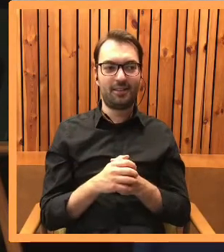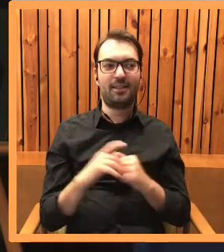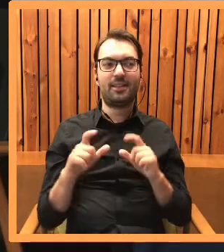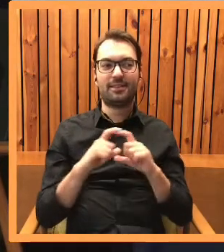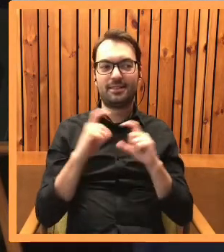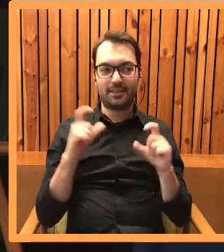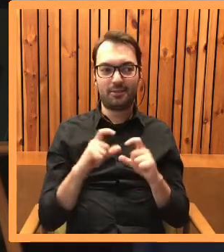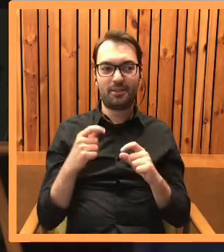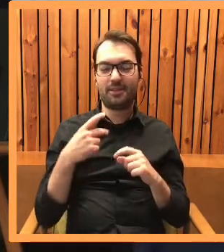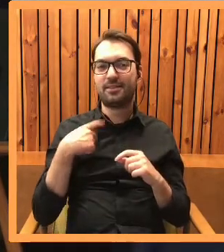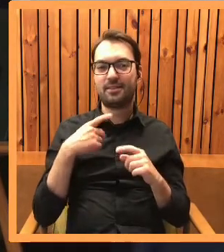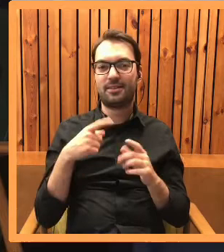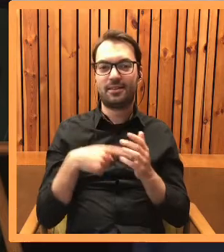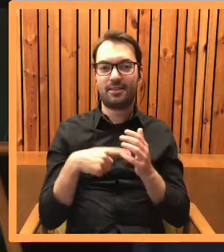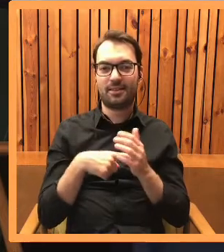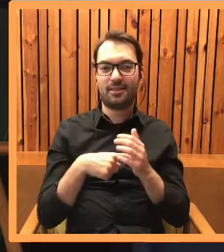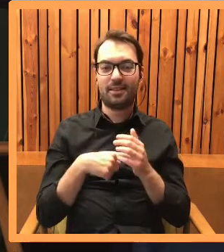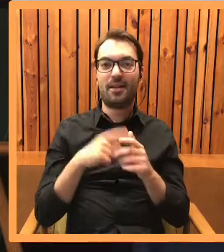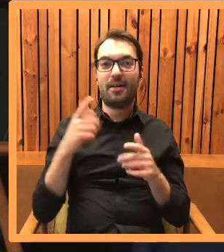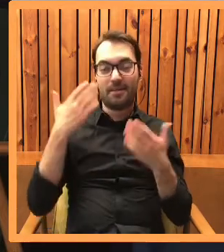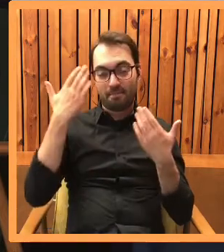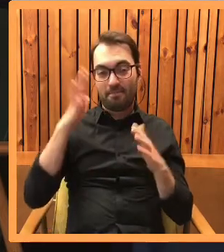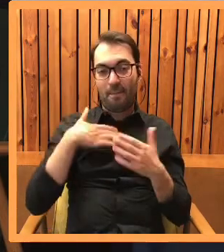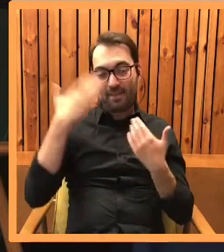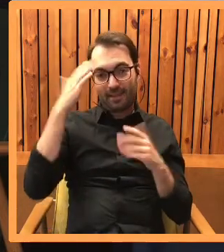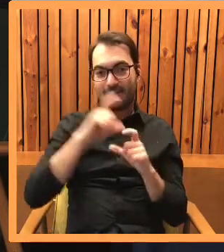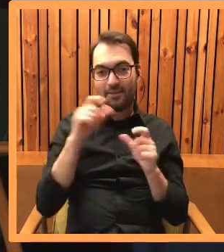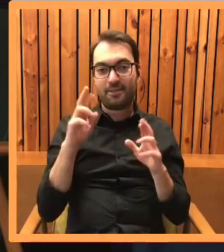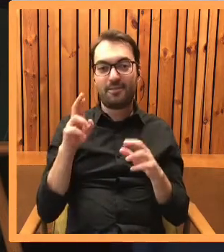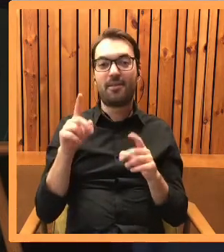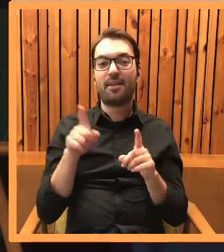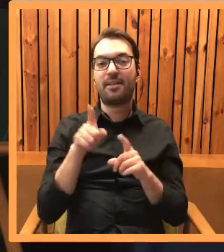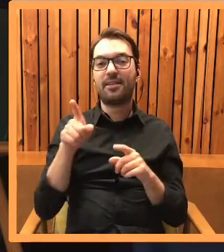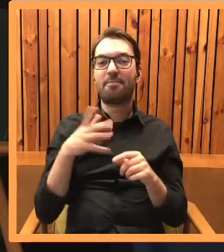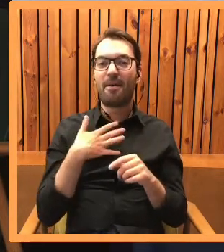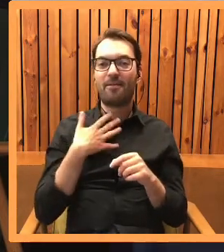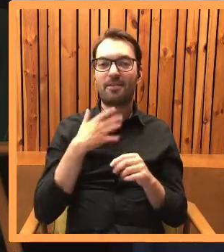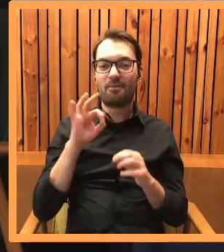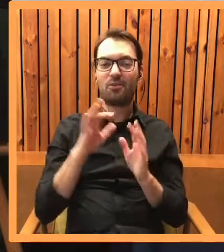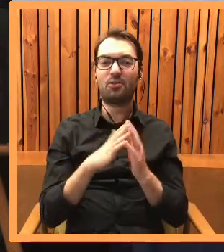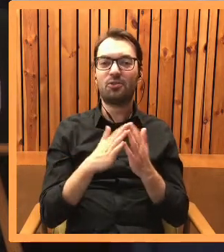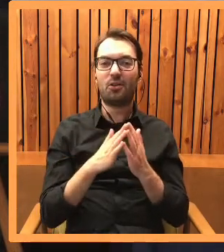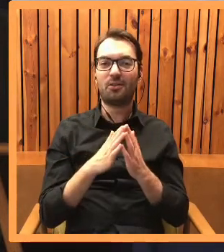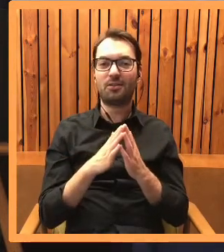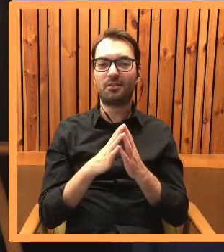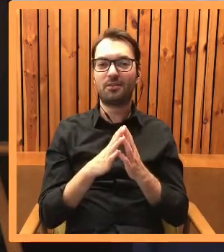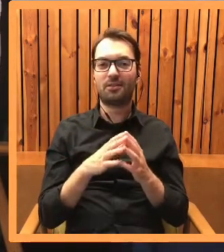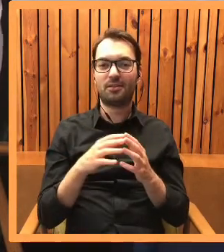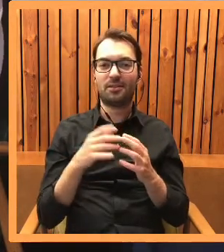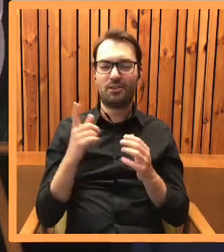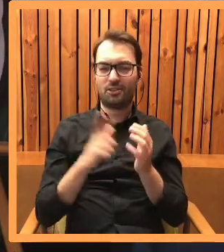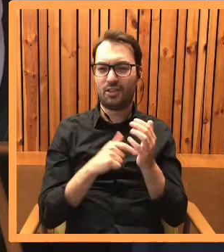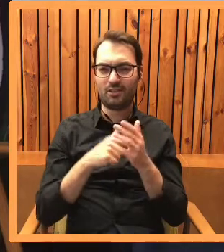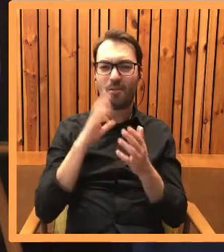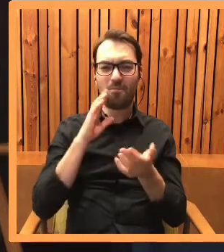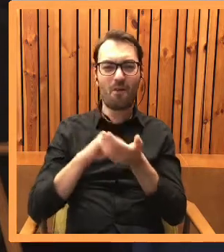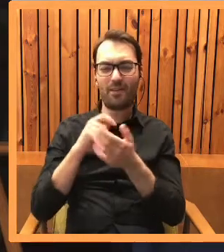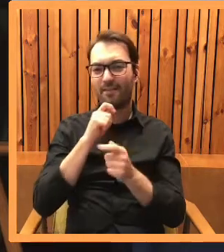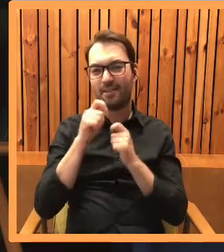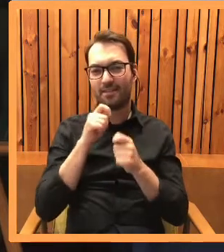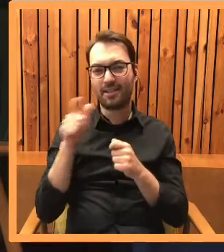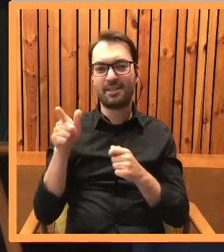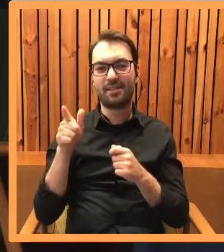czas będziemy patrzeć w tę stronę tego światła. I tak samo odtyka się, mam wrażenie, że w swoich książkach, zresztą to powtarzasz w wielu wywiadach,